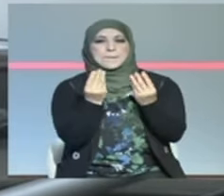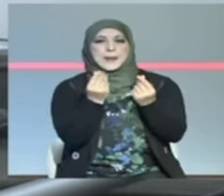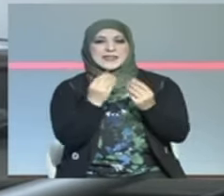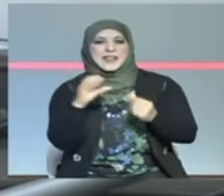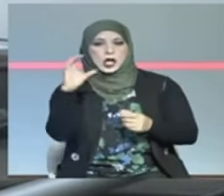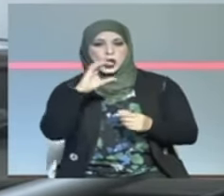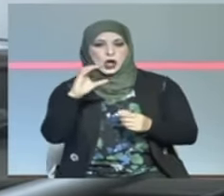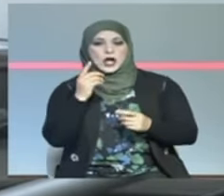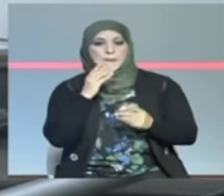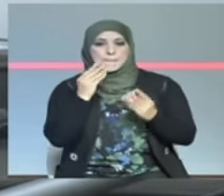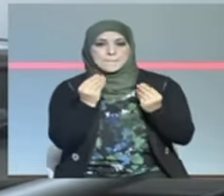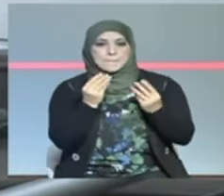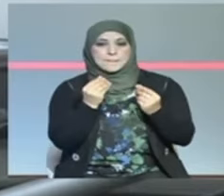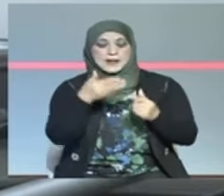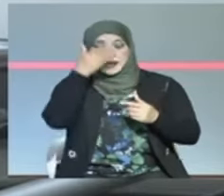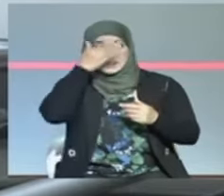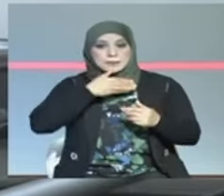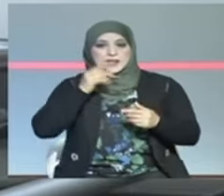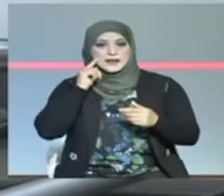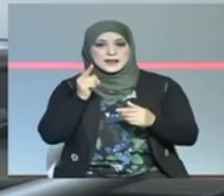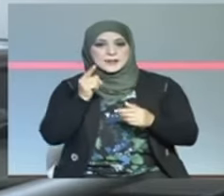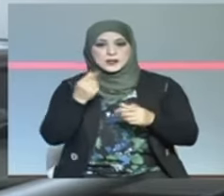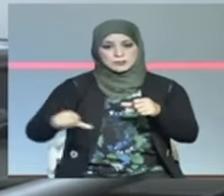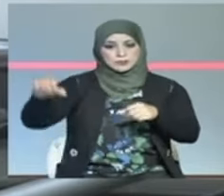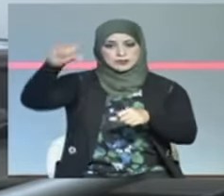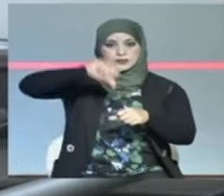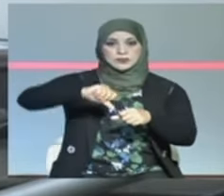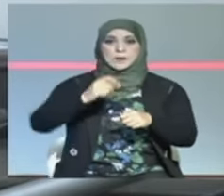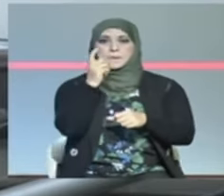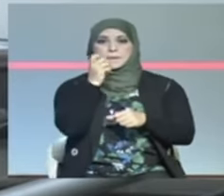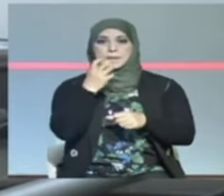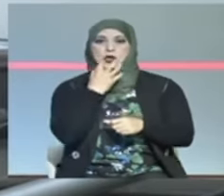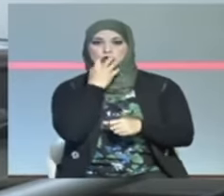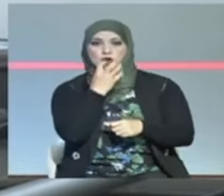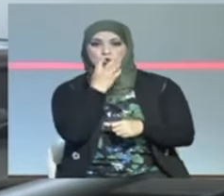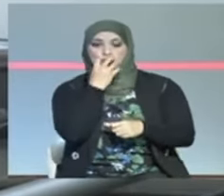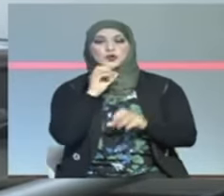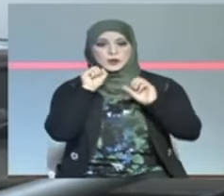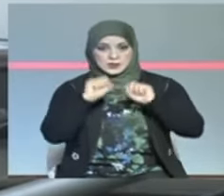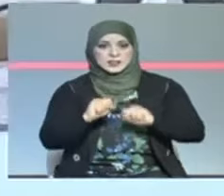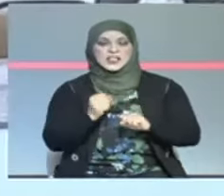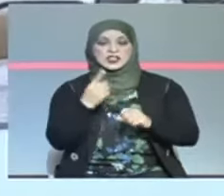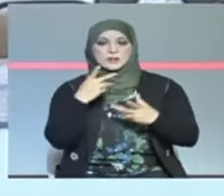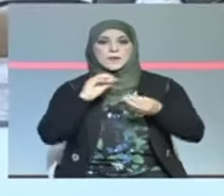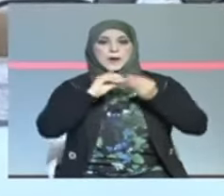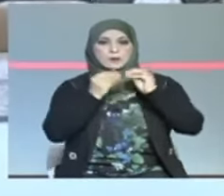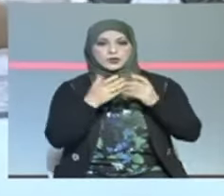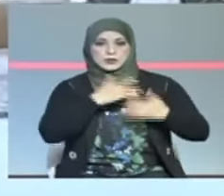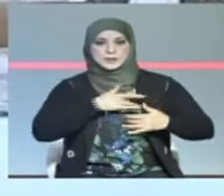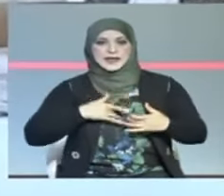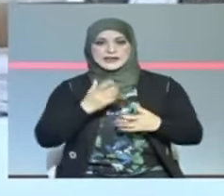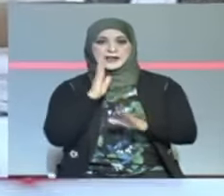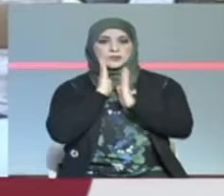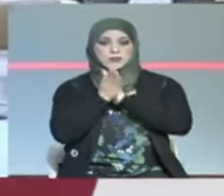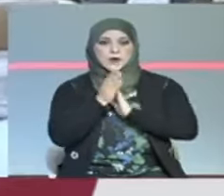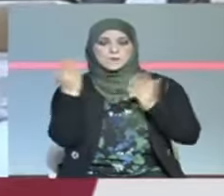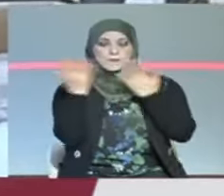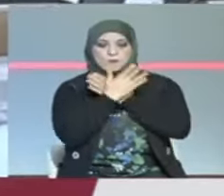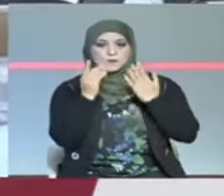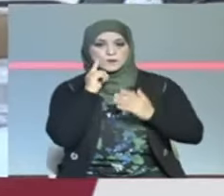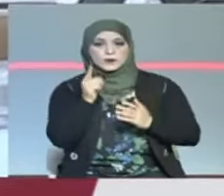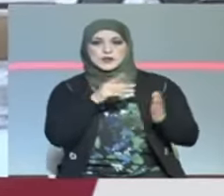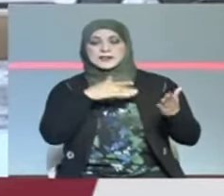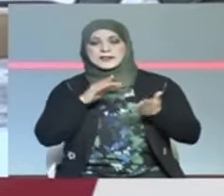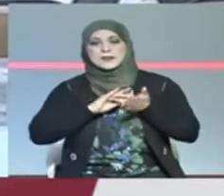سامة وقت نصب عليه الماء سخون ينجم تصير حتى تسمم فجئي وتبقى الوقاية الفردية